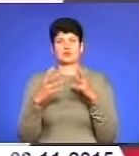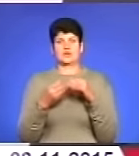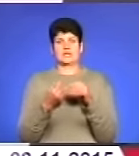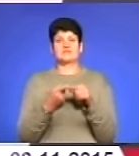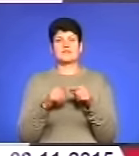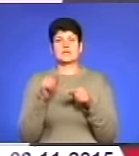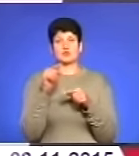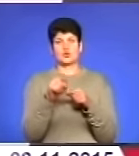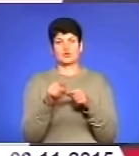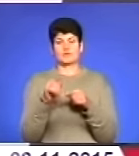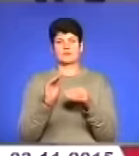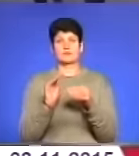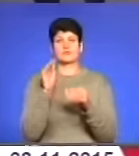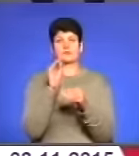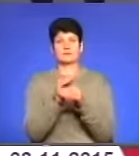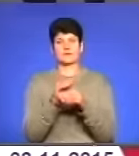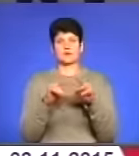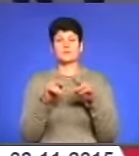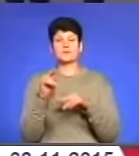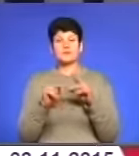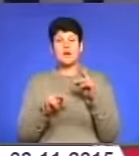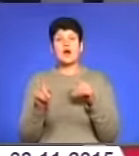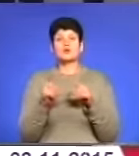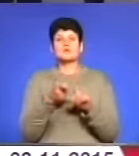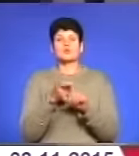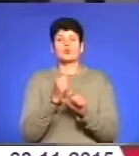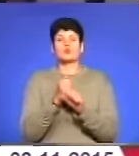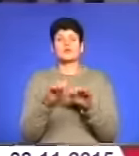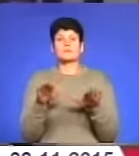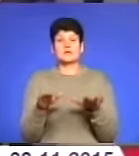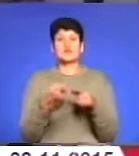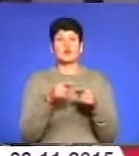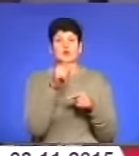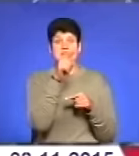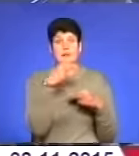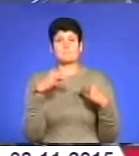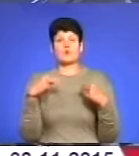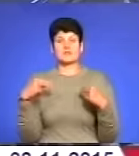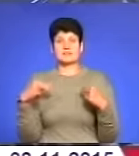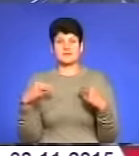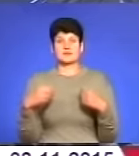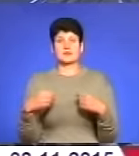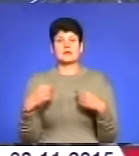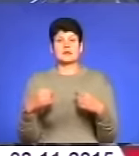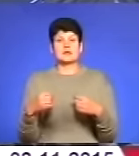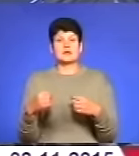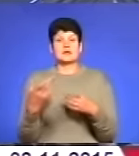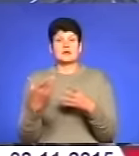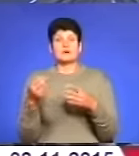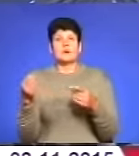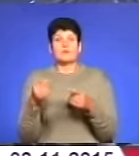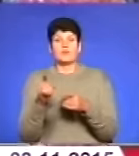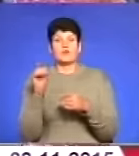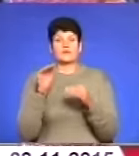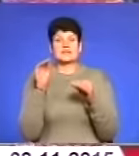цього інвестиційного конкурсу. А що стосується робочих місць, ось цих продавців із стихійного ринку забудовник повинен